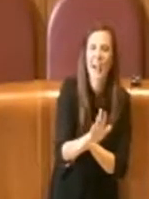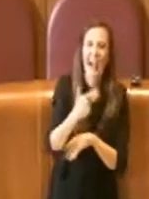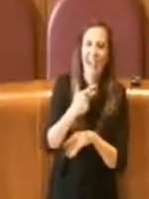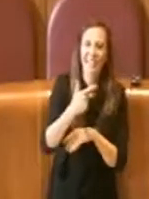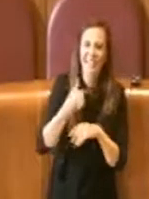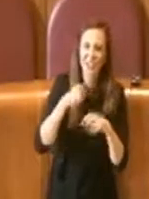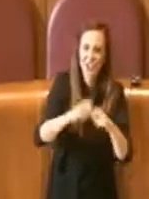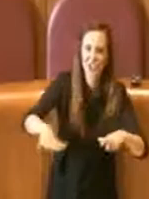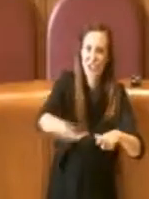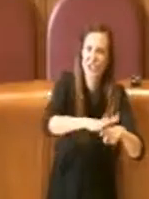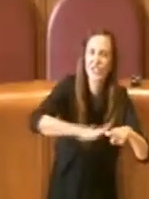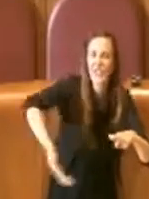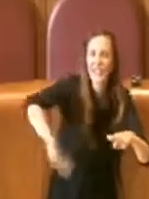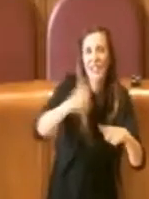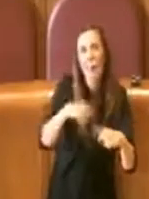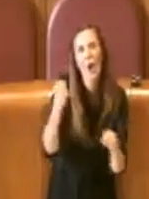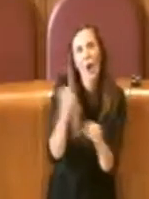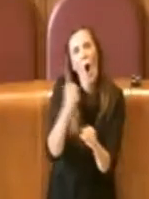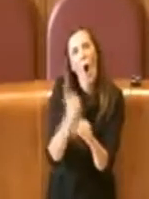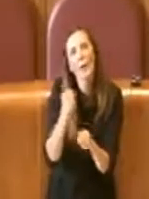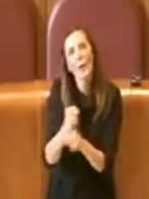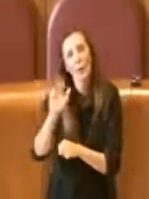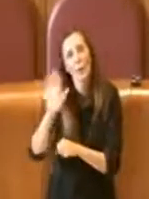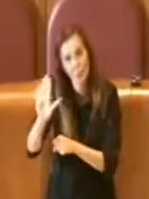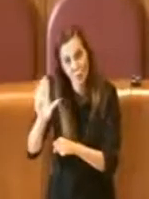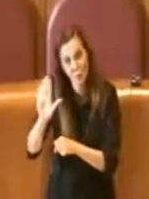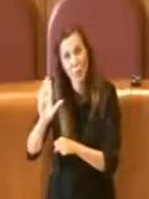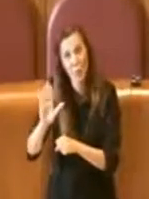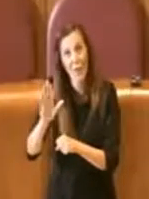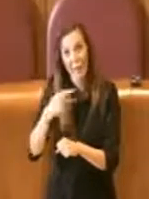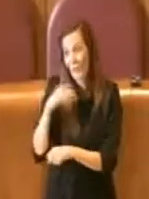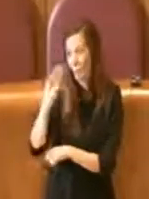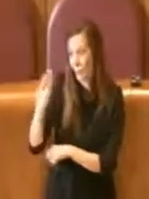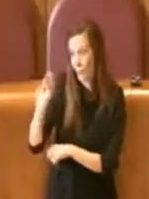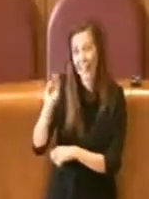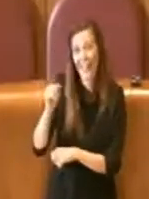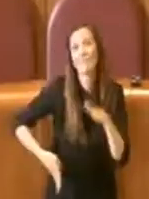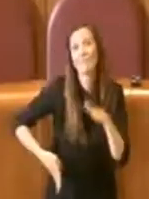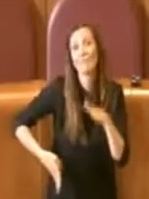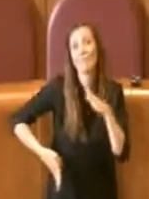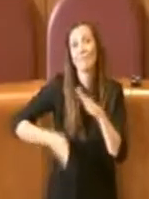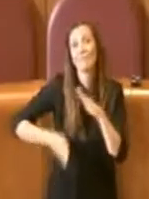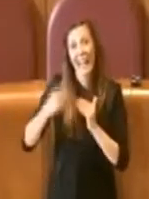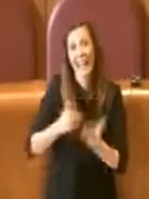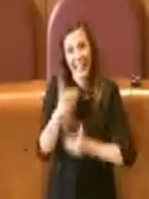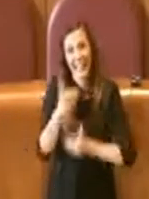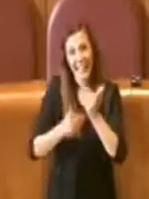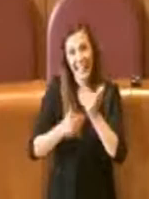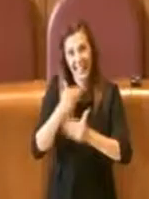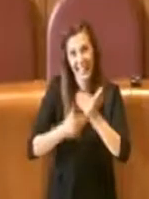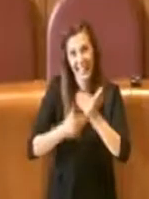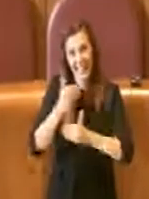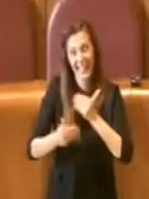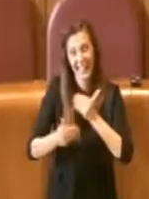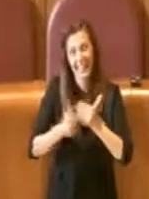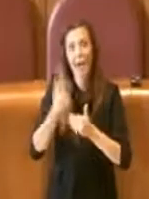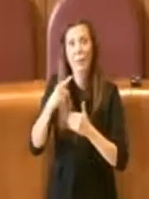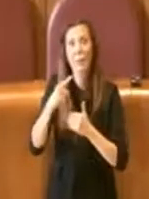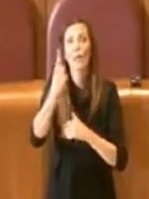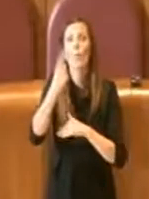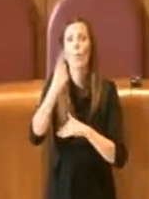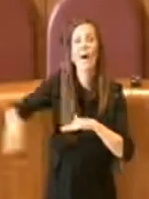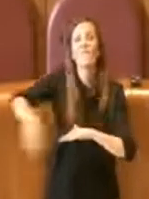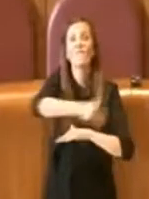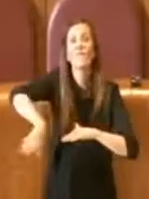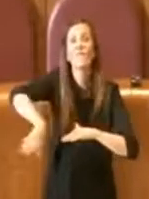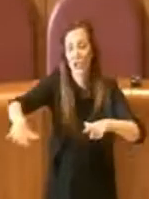imperitura memoria della sua vita e delle sue opere e chiederemo di avviare, come detto, leader amministrativo per l'intitolazione di un toponimo nella sua città.